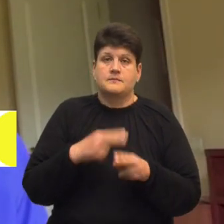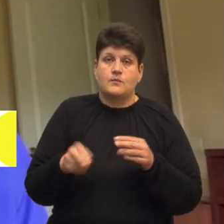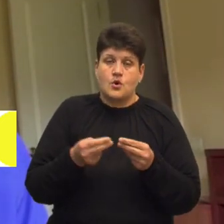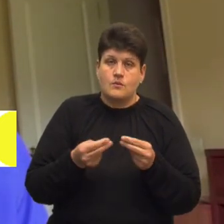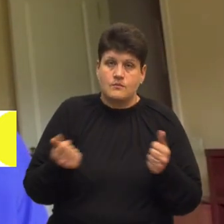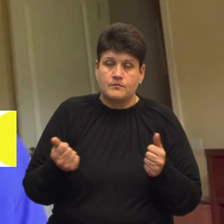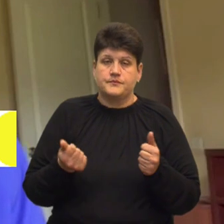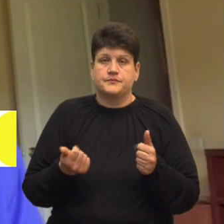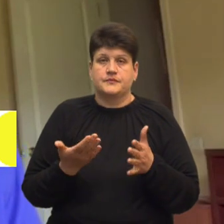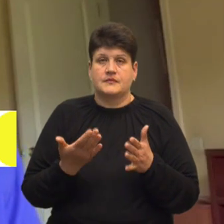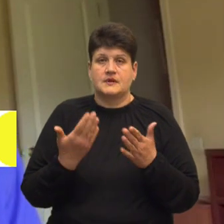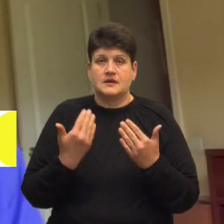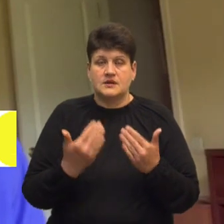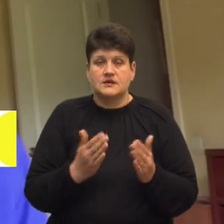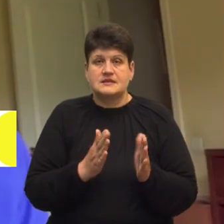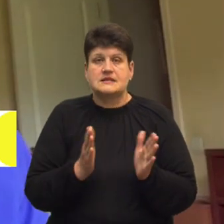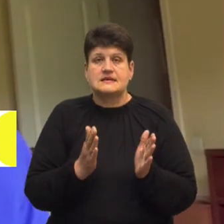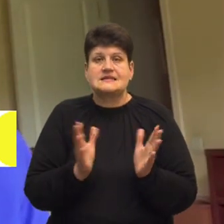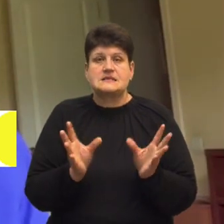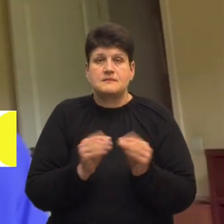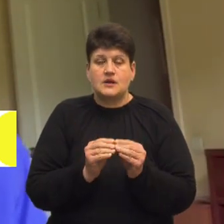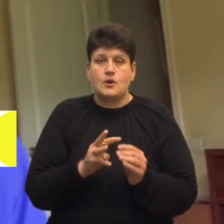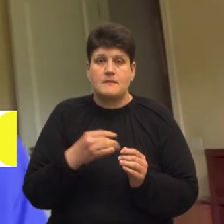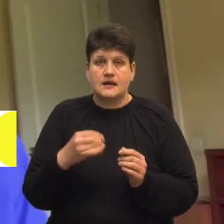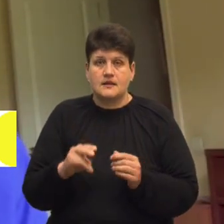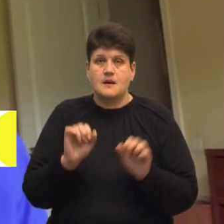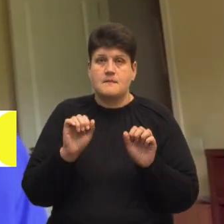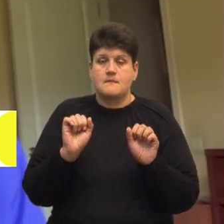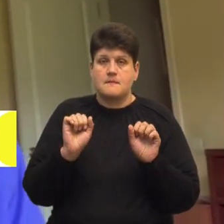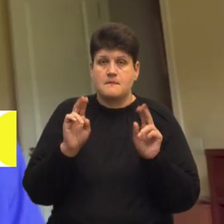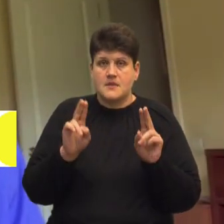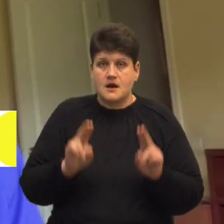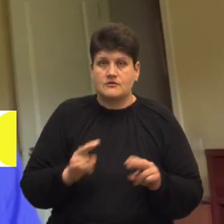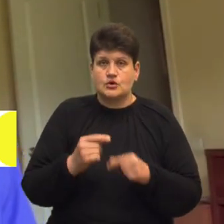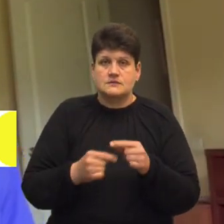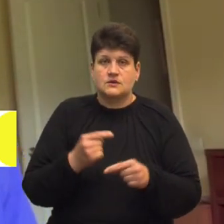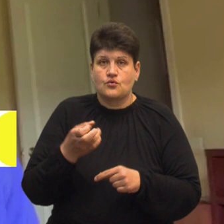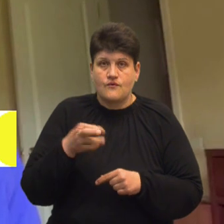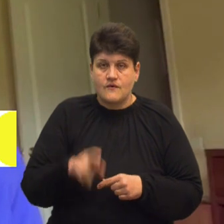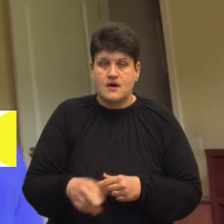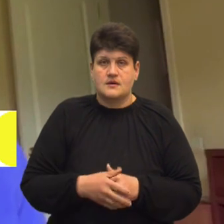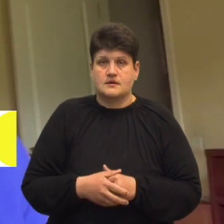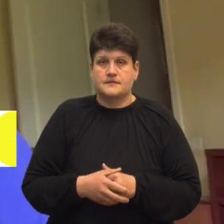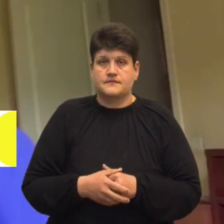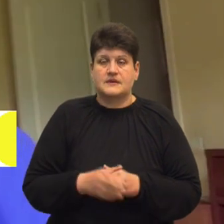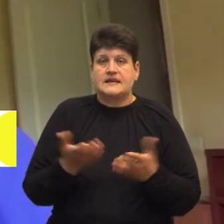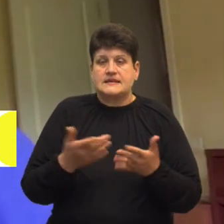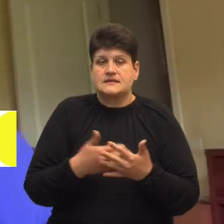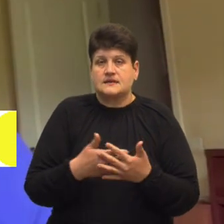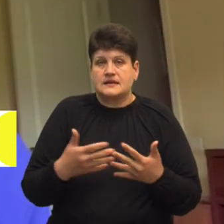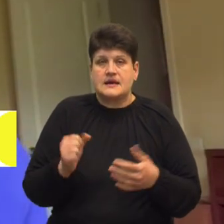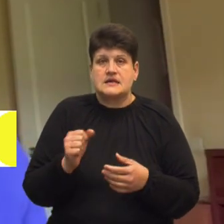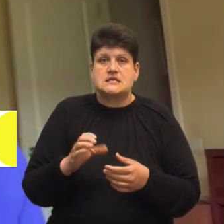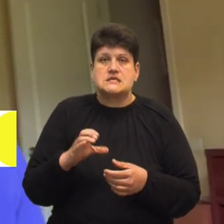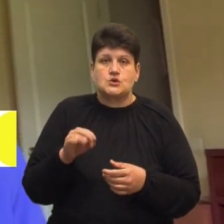режим їхнього майна спільного, правила спадкування, як за законом, так і за заповітом, якісь засади певного соціального